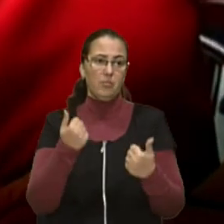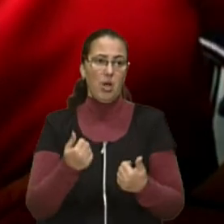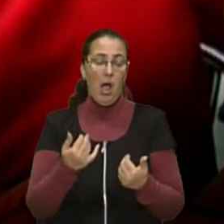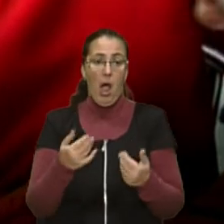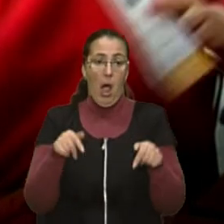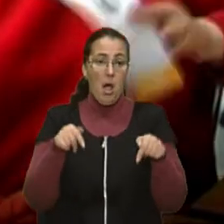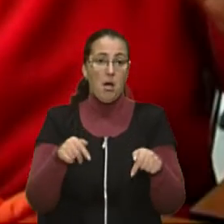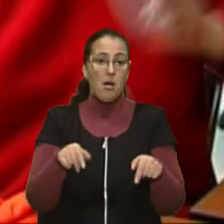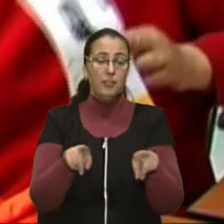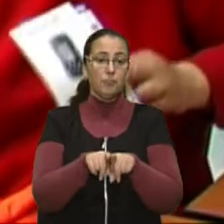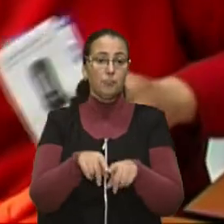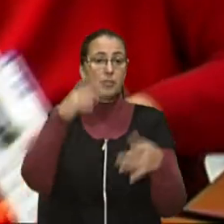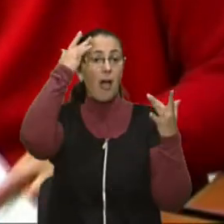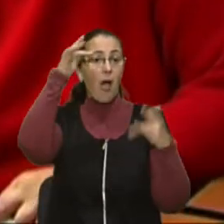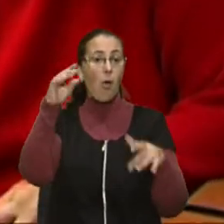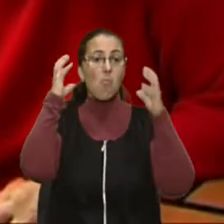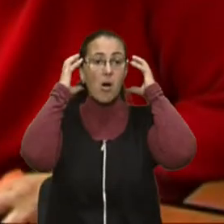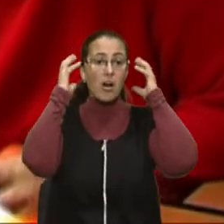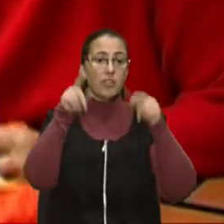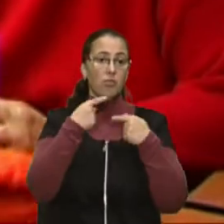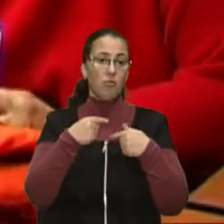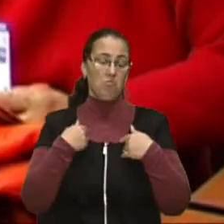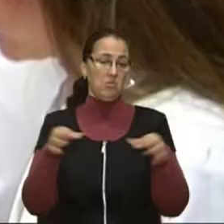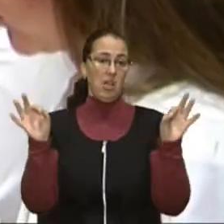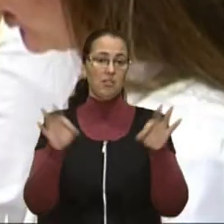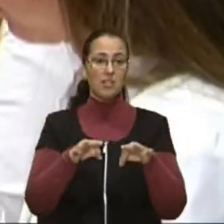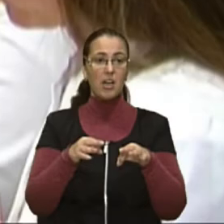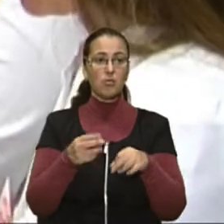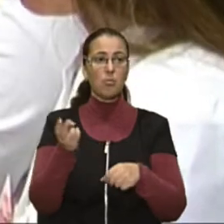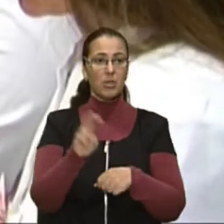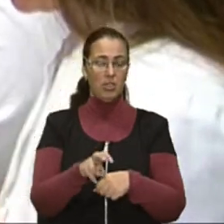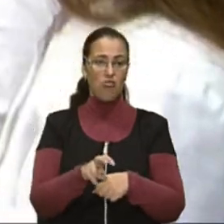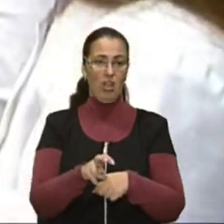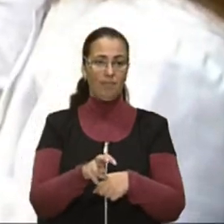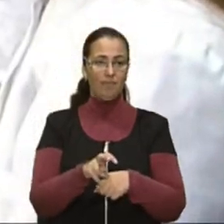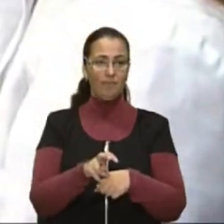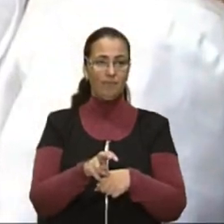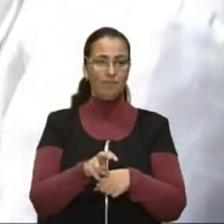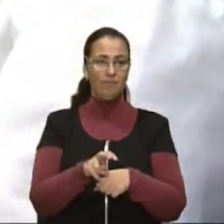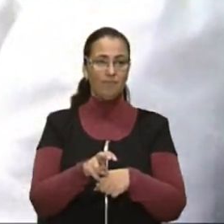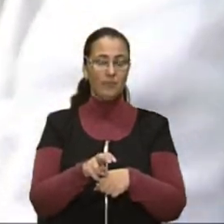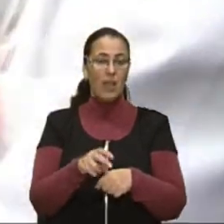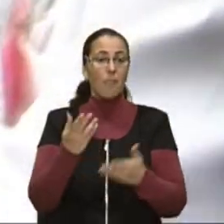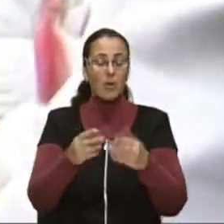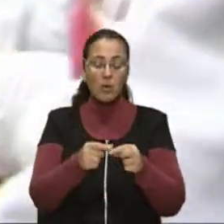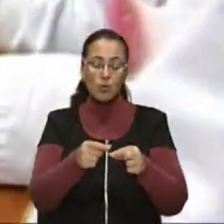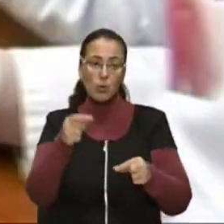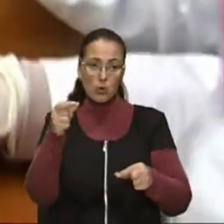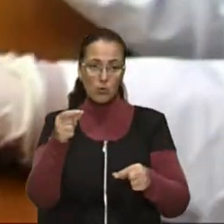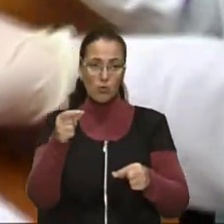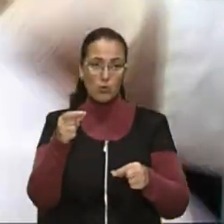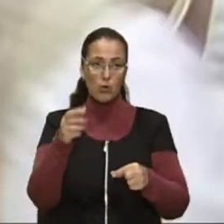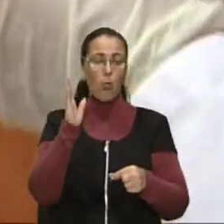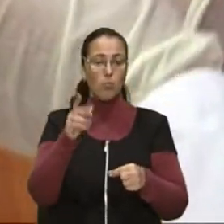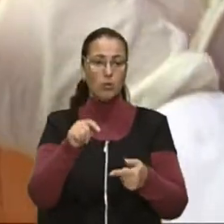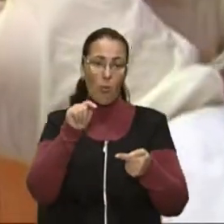оказія, по радіо говорити. Я одразу прийшла. Вставляємо в глюкометр тестову смужку, зараз будемо